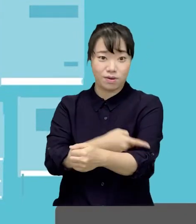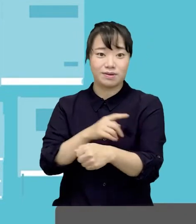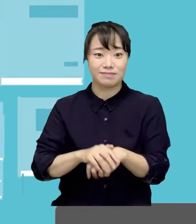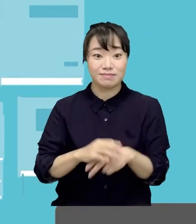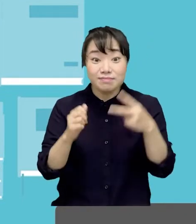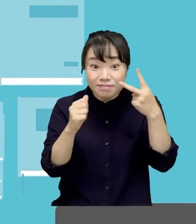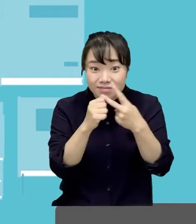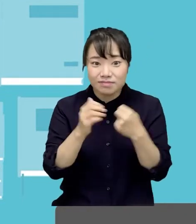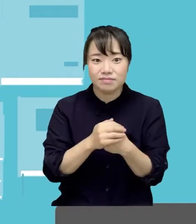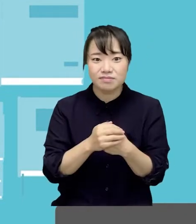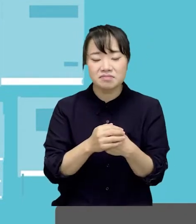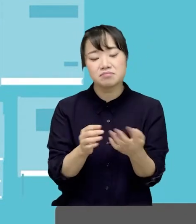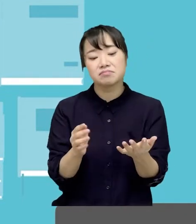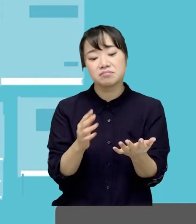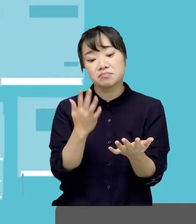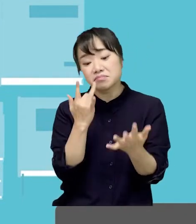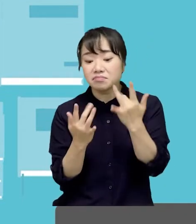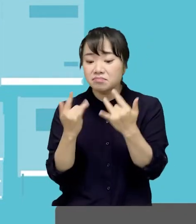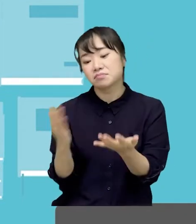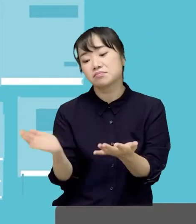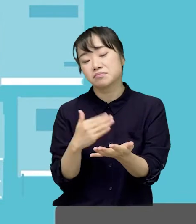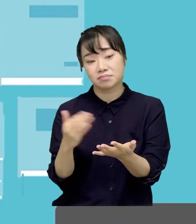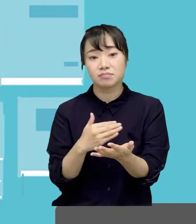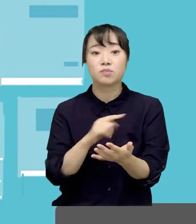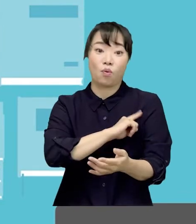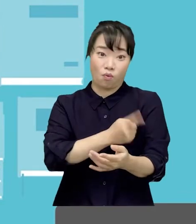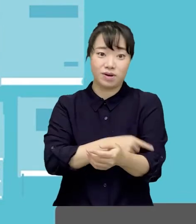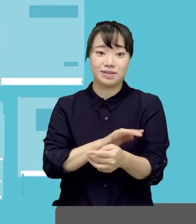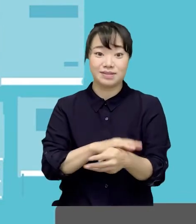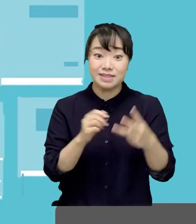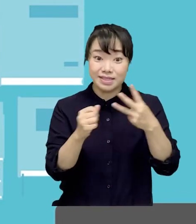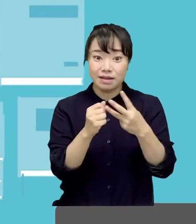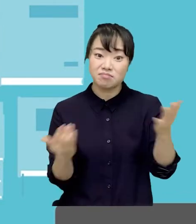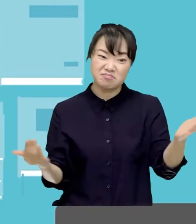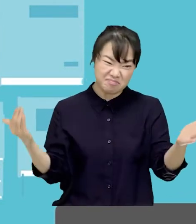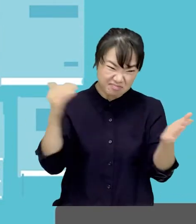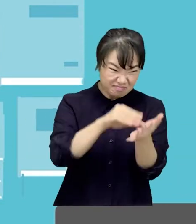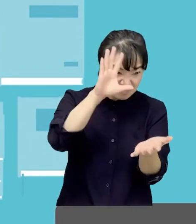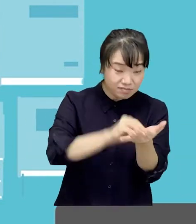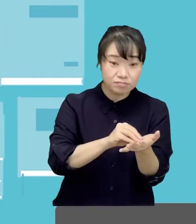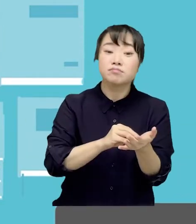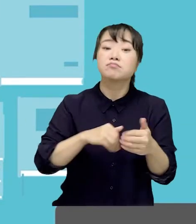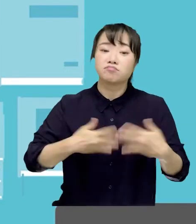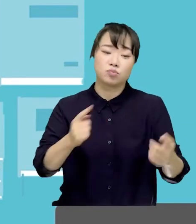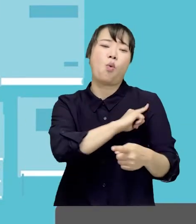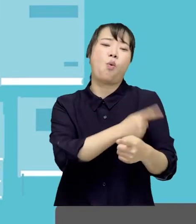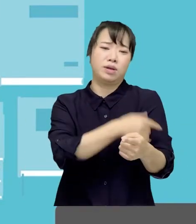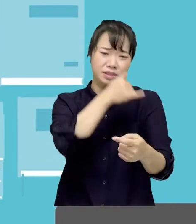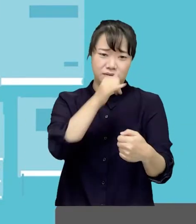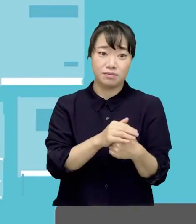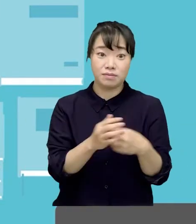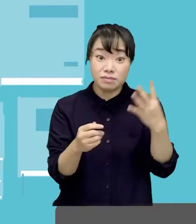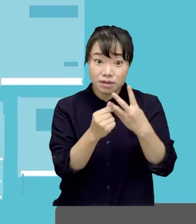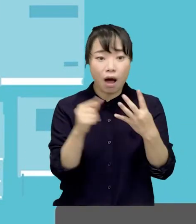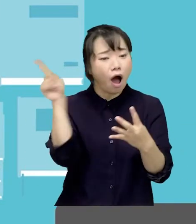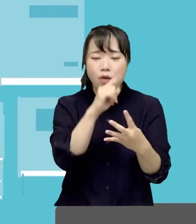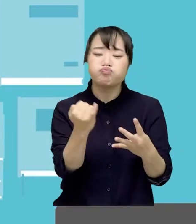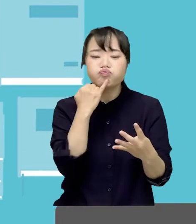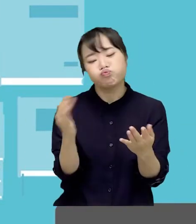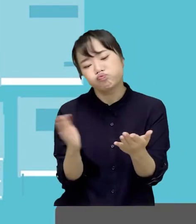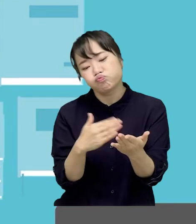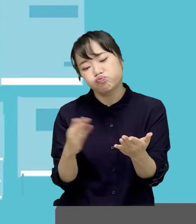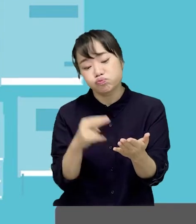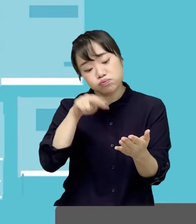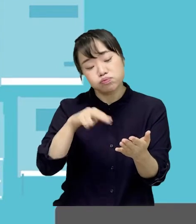2. 건너뛰며 읽을 권리 3. 끝까지 읽지 않을 권리 4. 아무 책이나